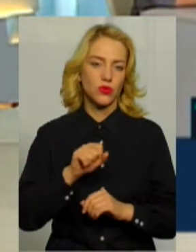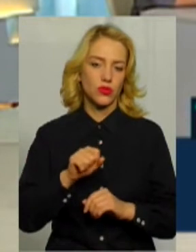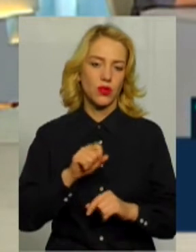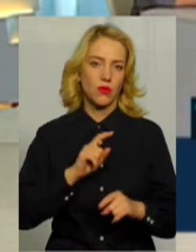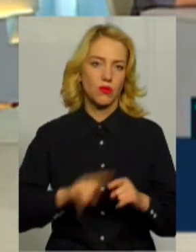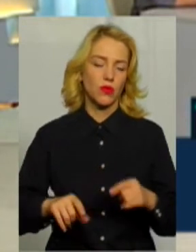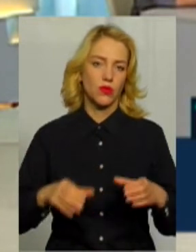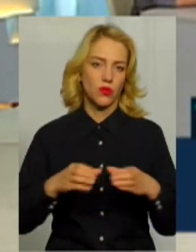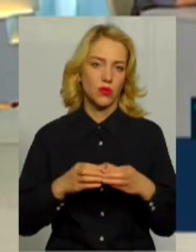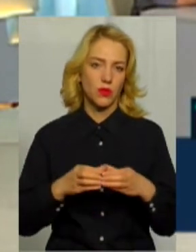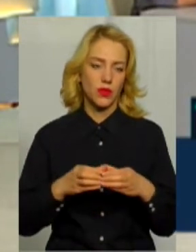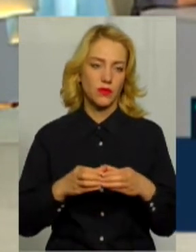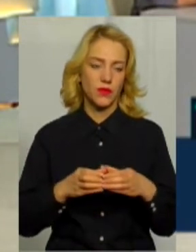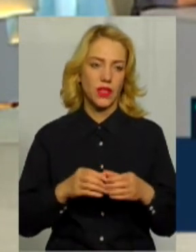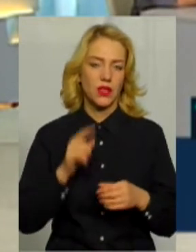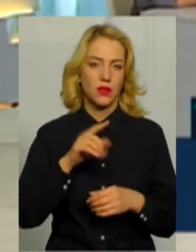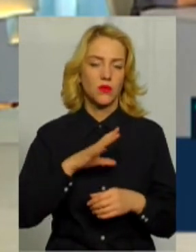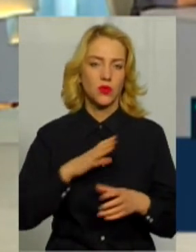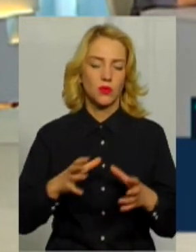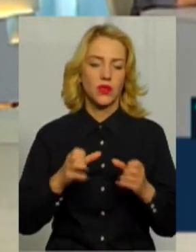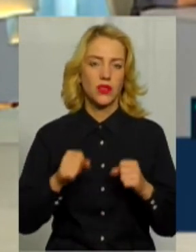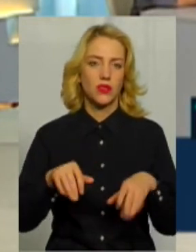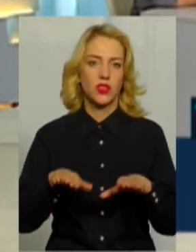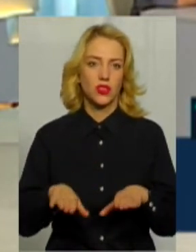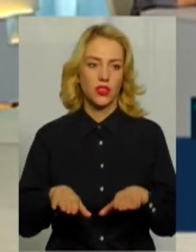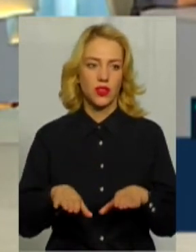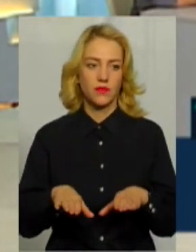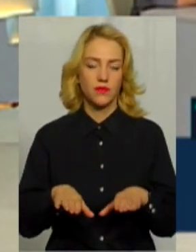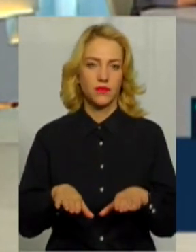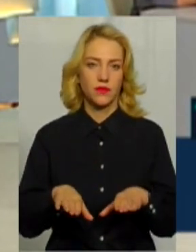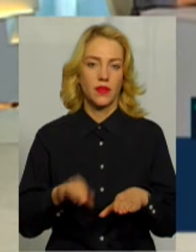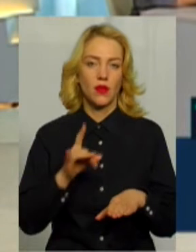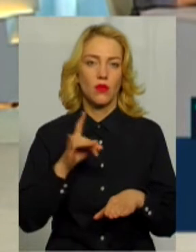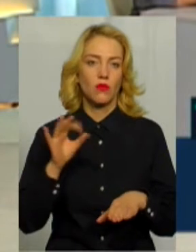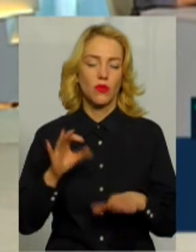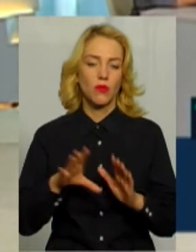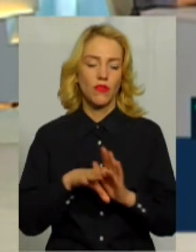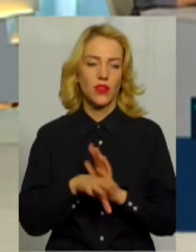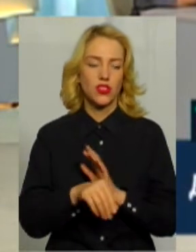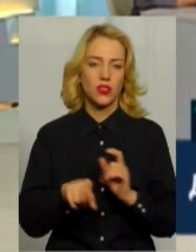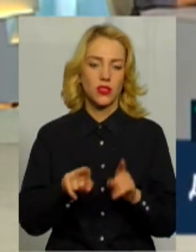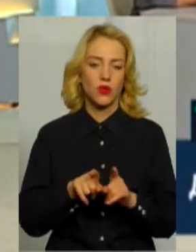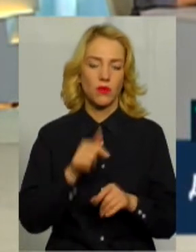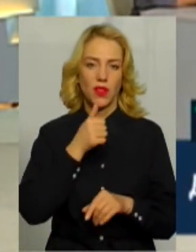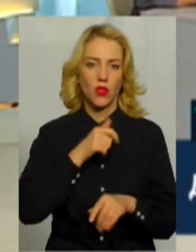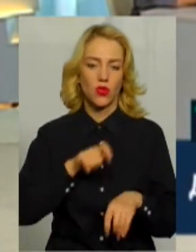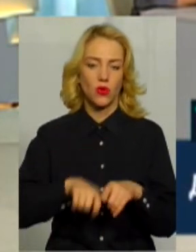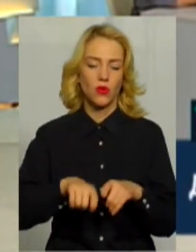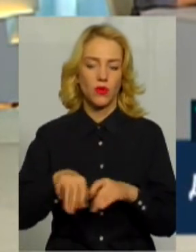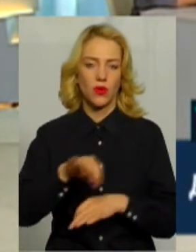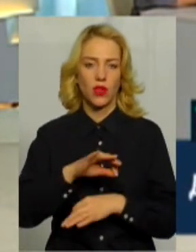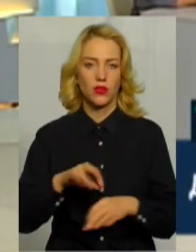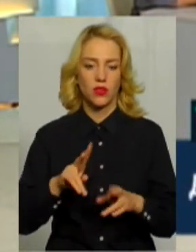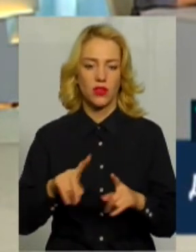Так було прийнято рішення, скажімо, про впровадження такого пілотного проєкту, як